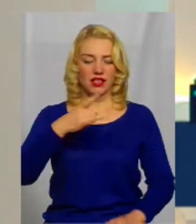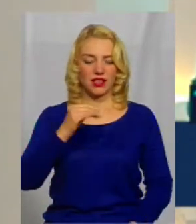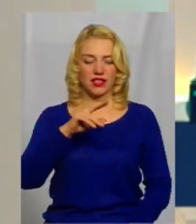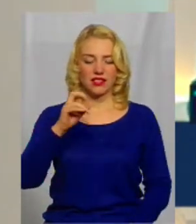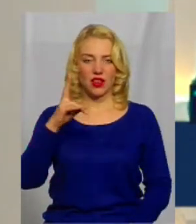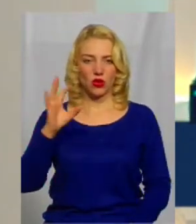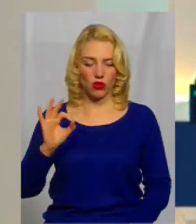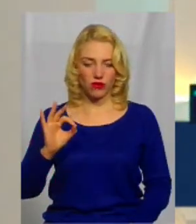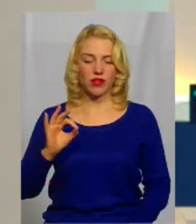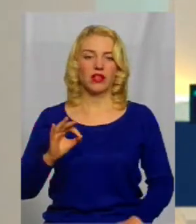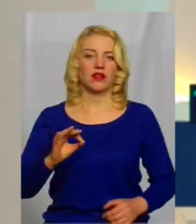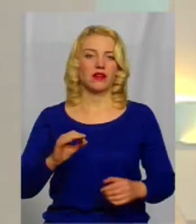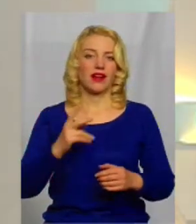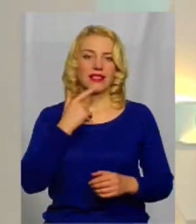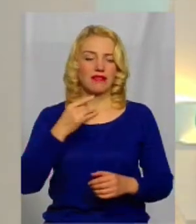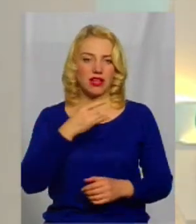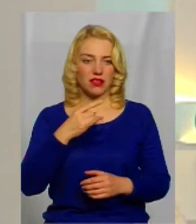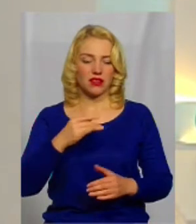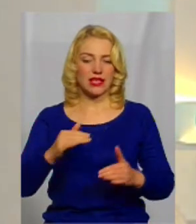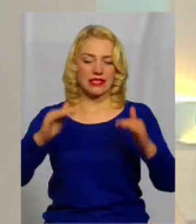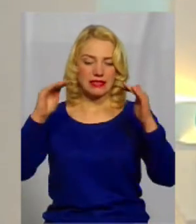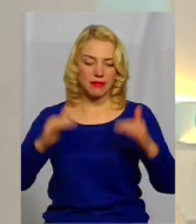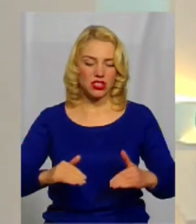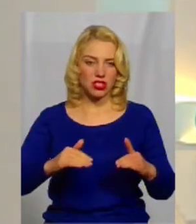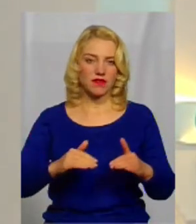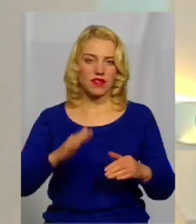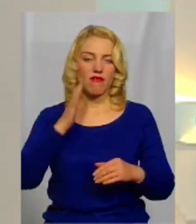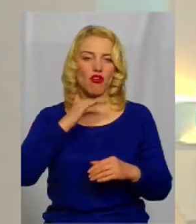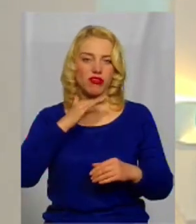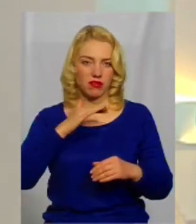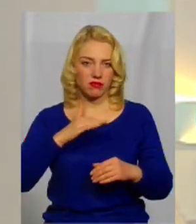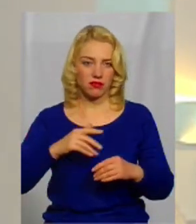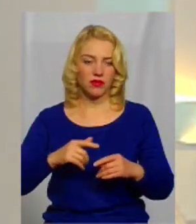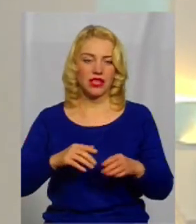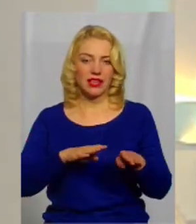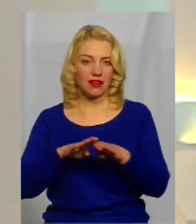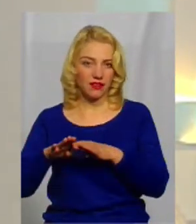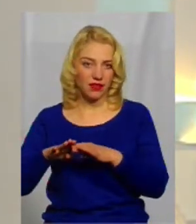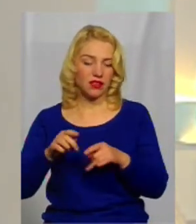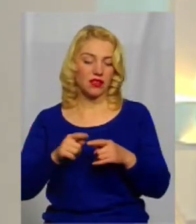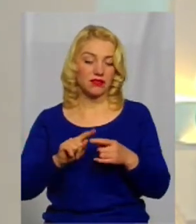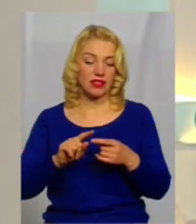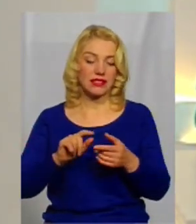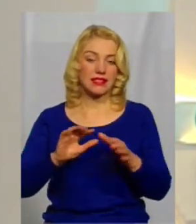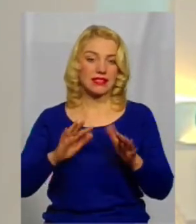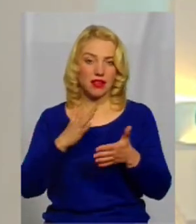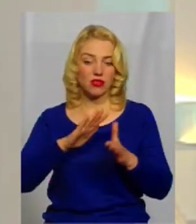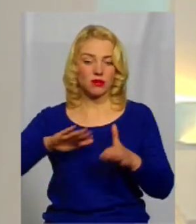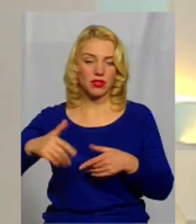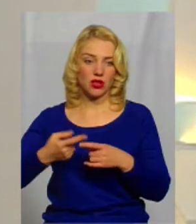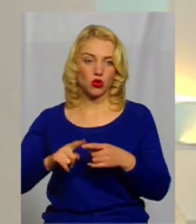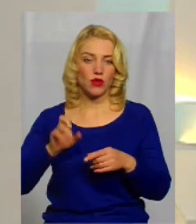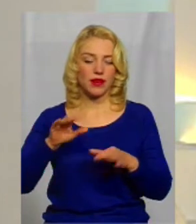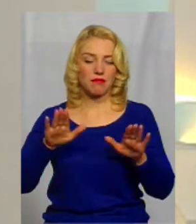різко знизився рівень води. Сільський голова Леонід Куклінський каже, сталося це відразу після того, як